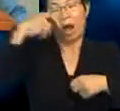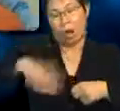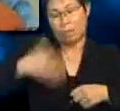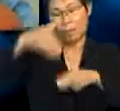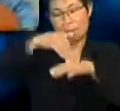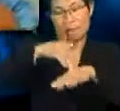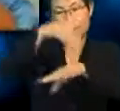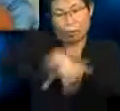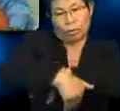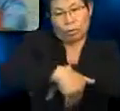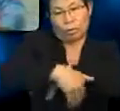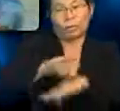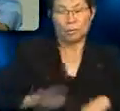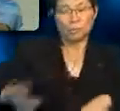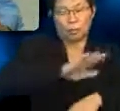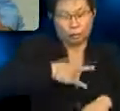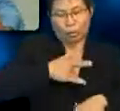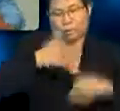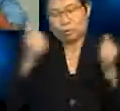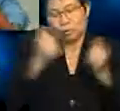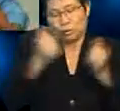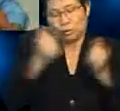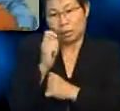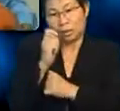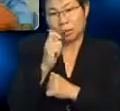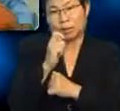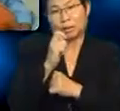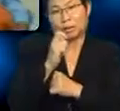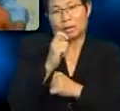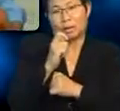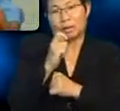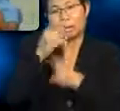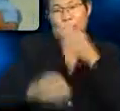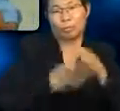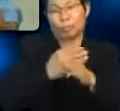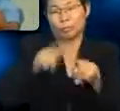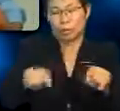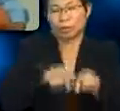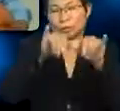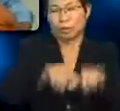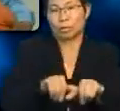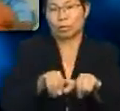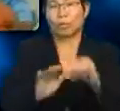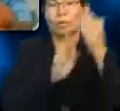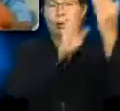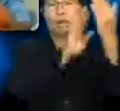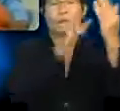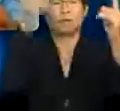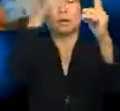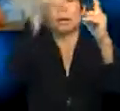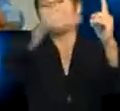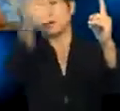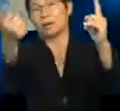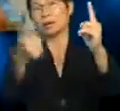malam, kamu berasa sedut kerana bumi tempat kamu tinggal menghadap ke arah lain.